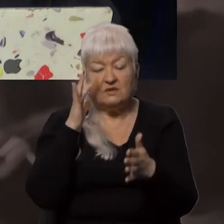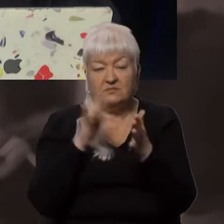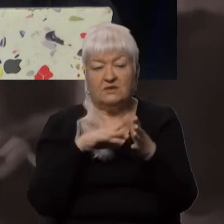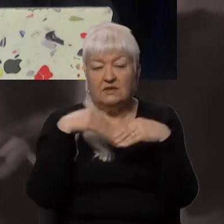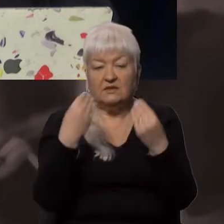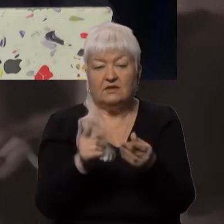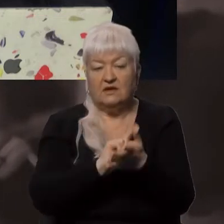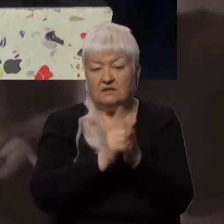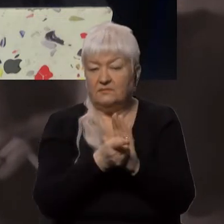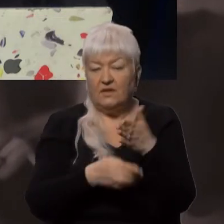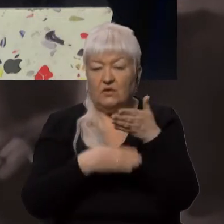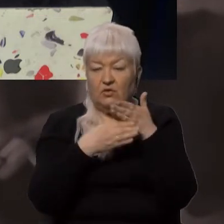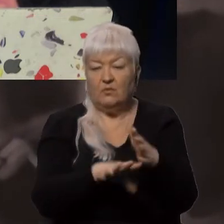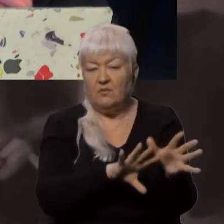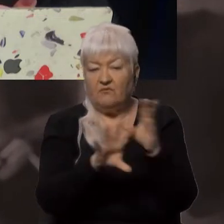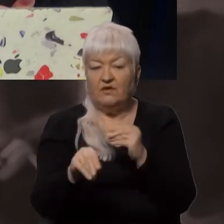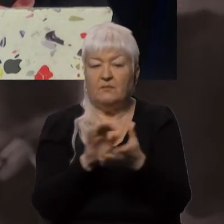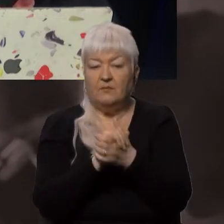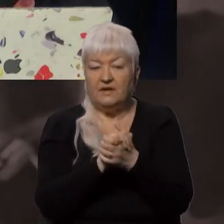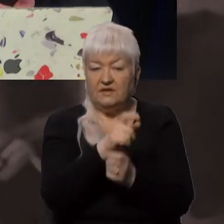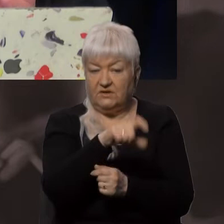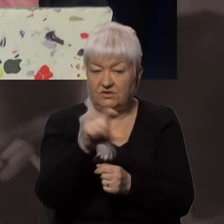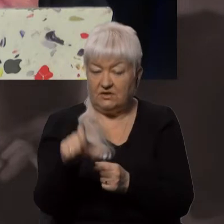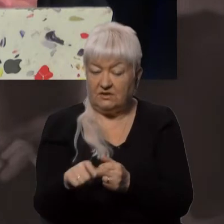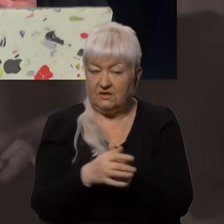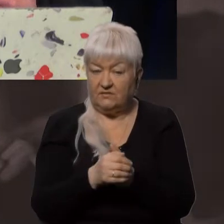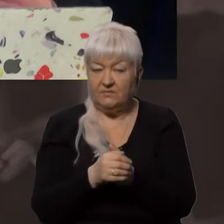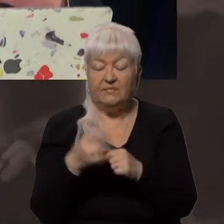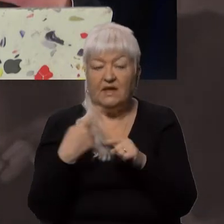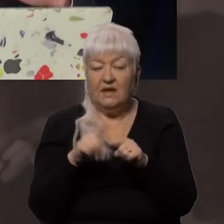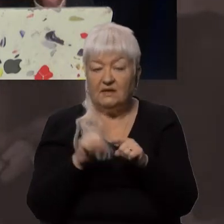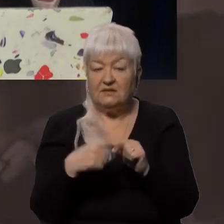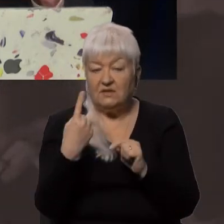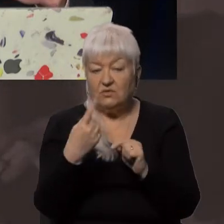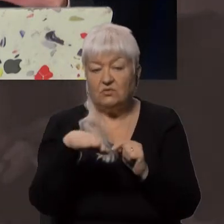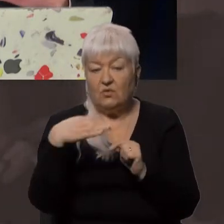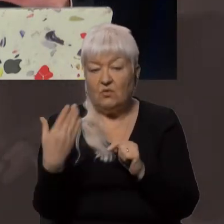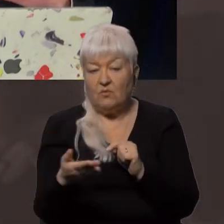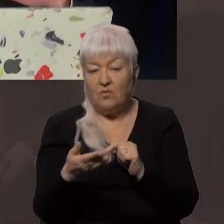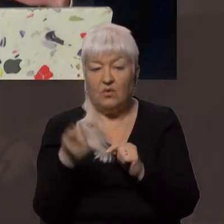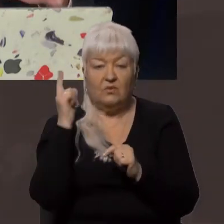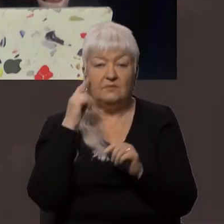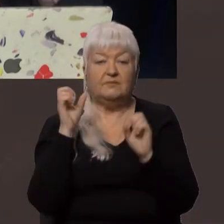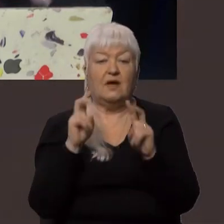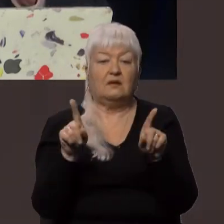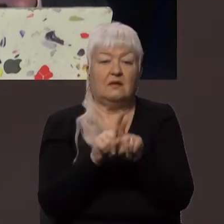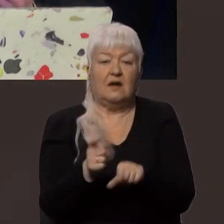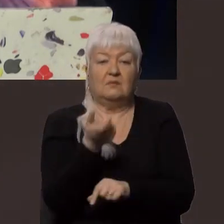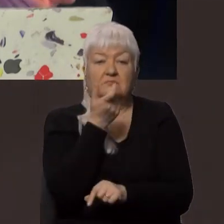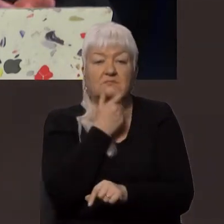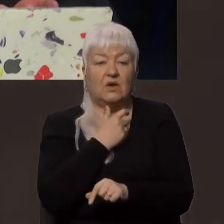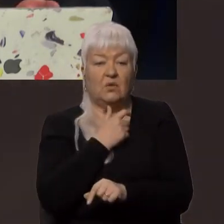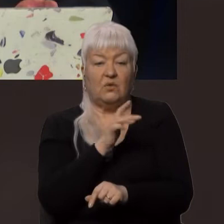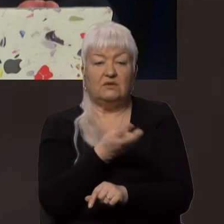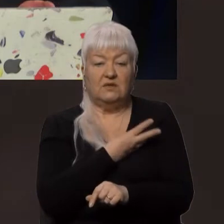допомоги та виведення мерних жителів. Кінець цитати. Це з одного боку звучить як така благородна ініціатива, але я тут